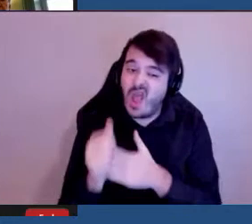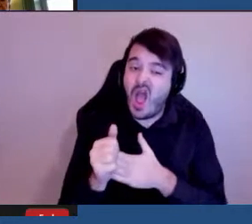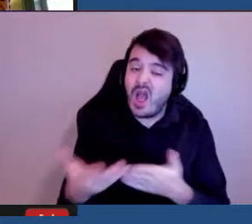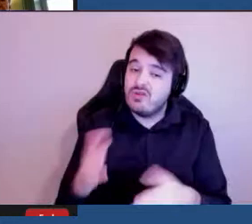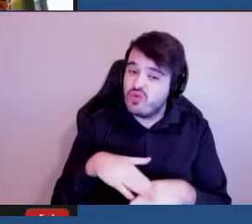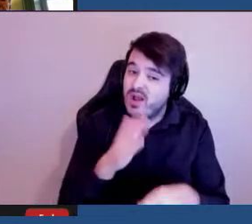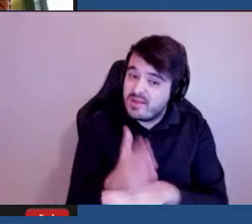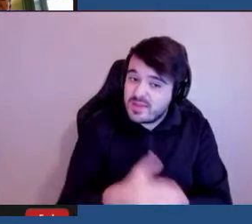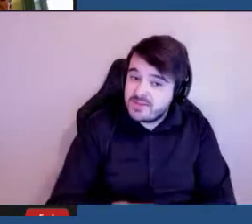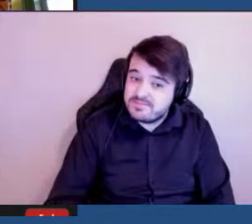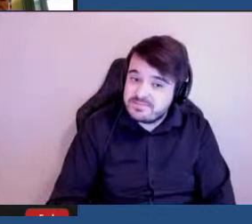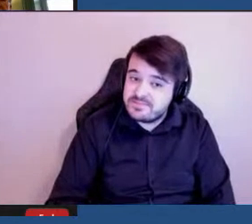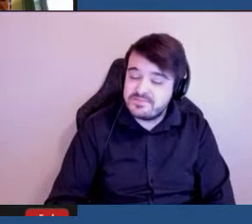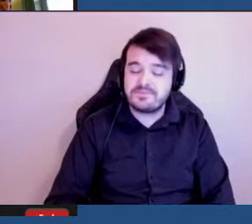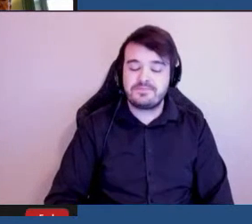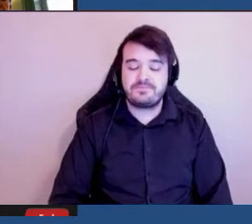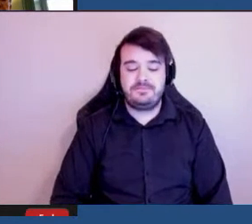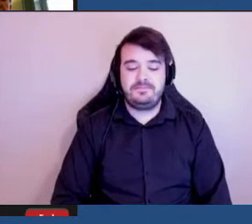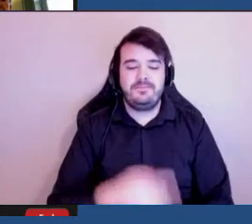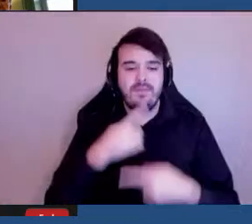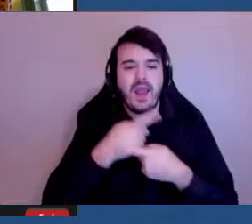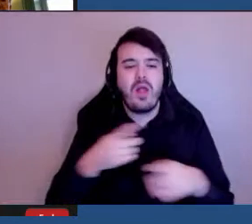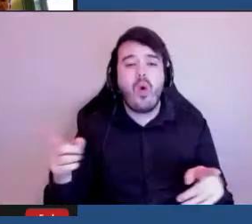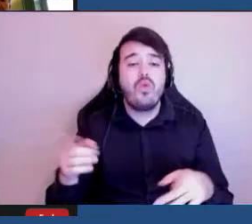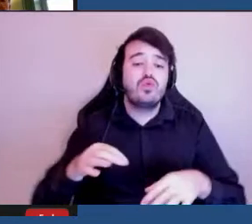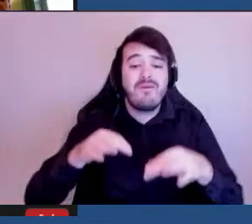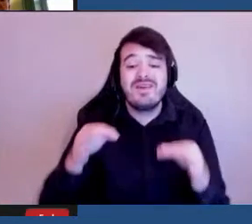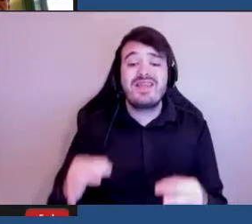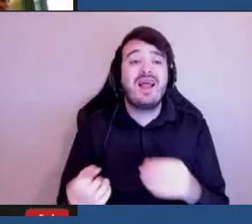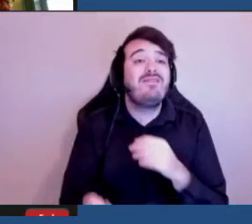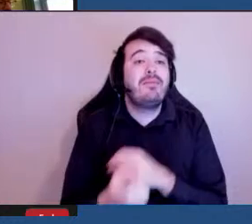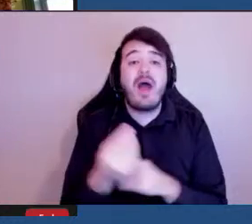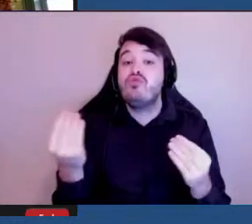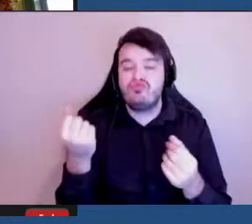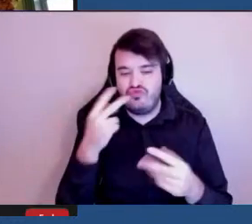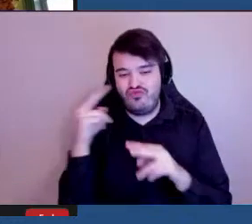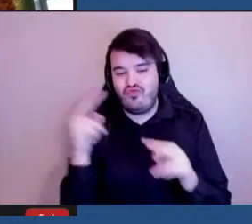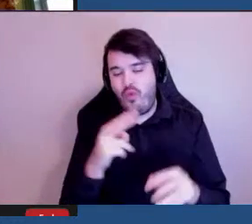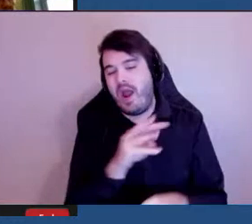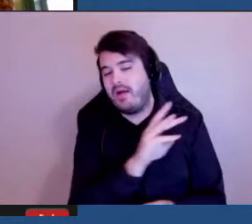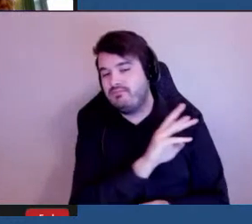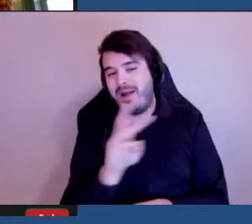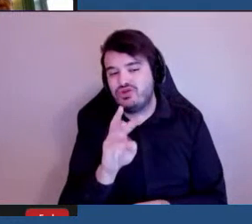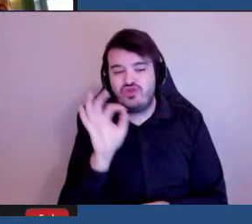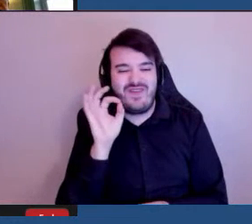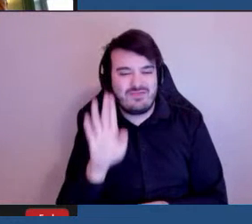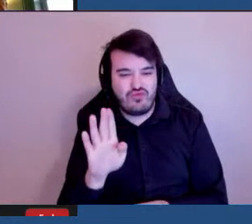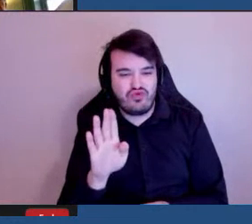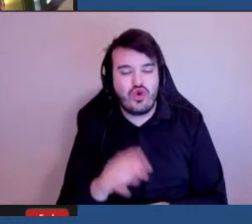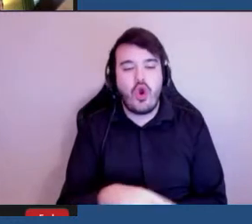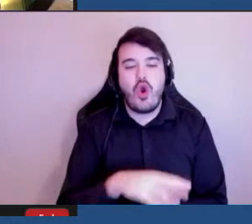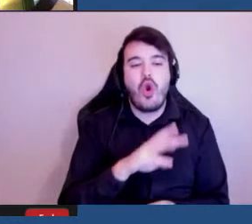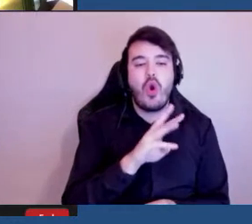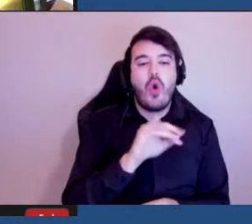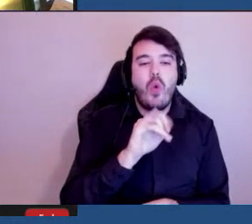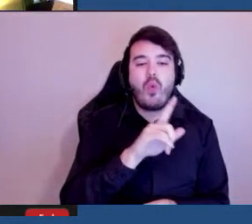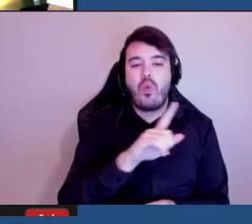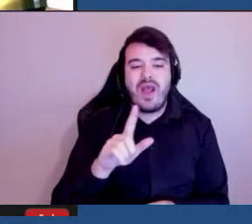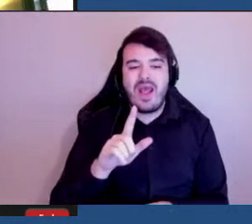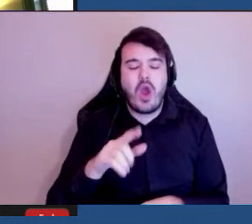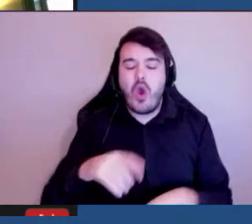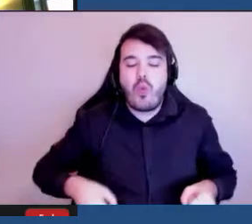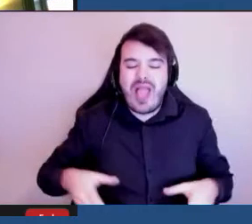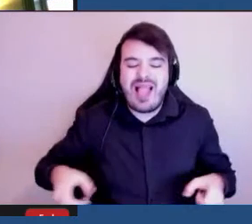L'annonce officielle de cet événement peut être consultée sur la page de Facebook de Wheelchair Basketball Canada.